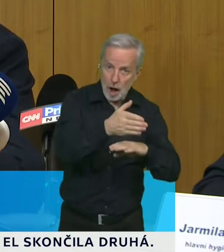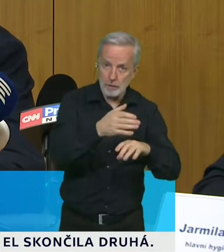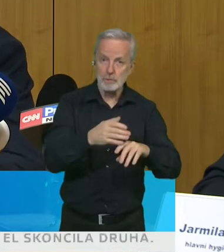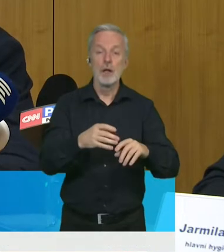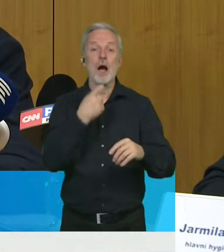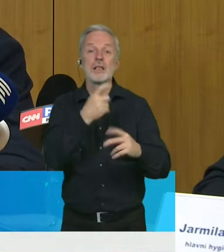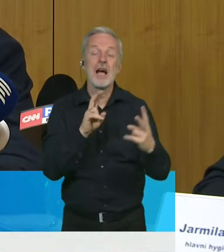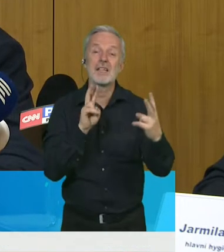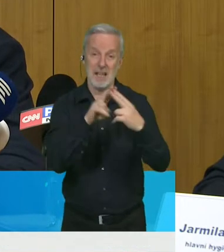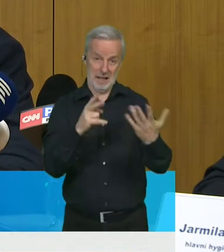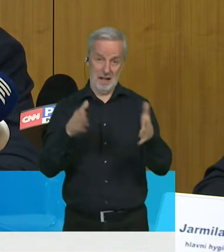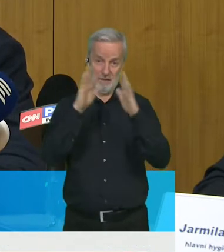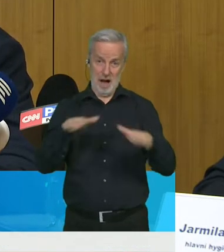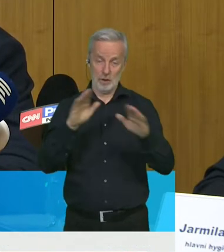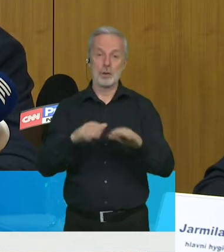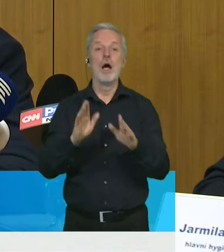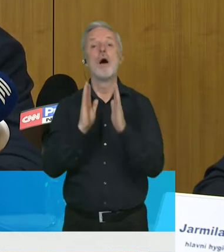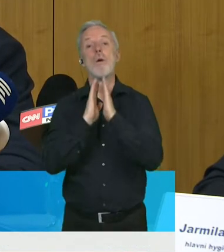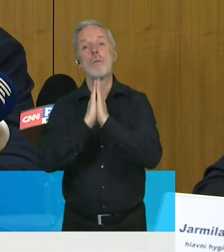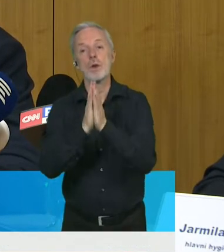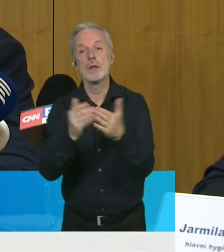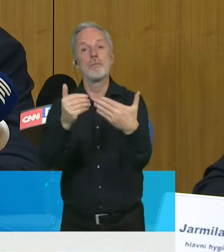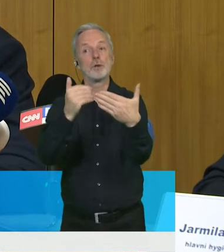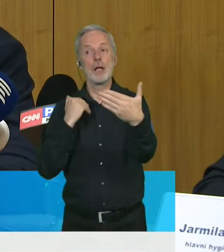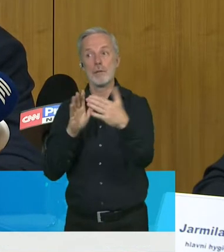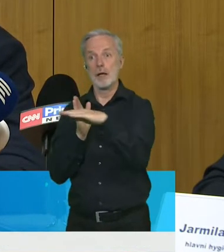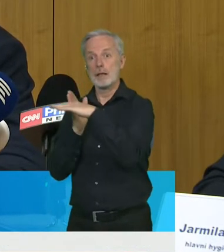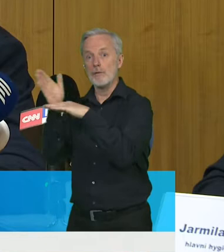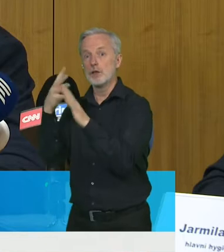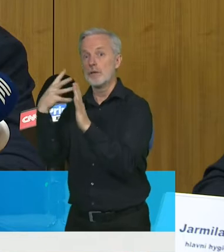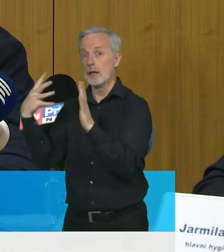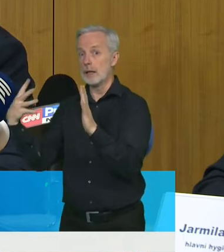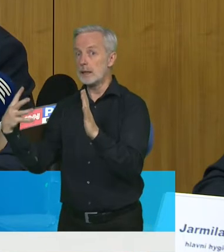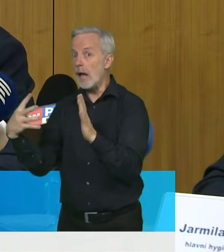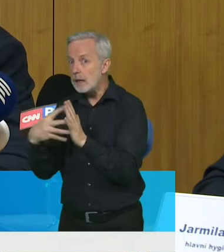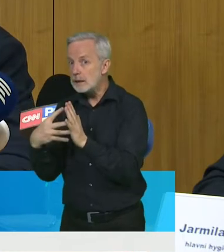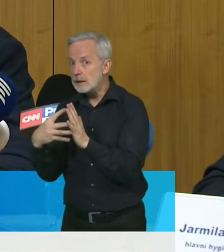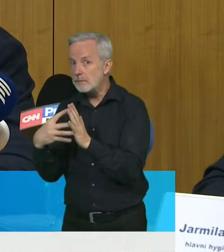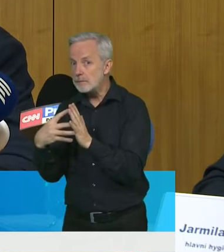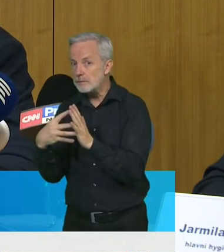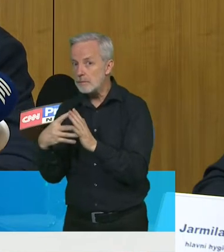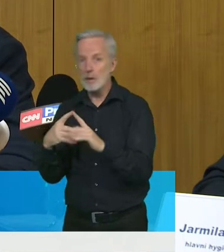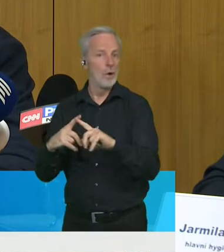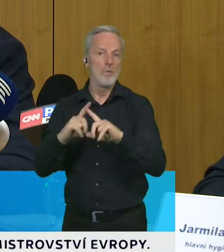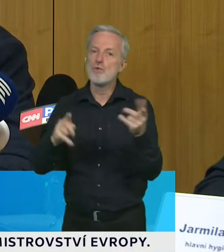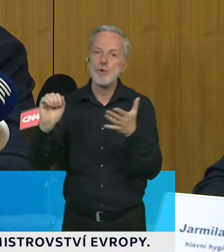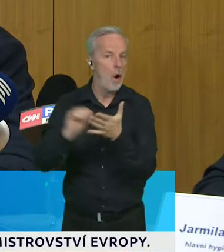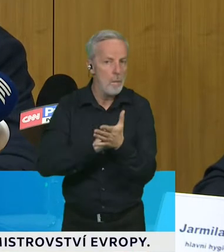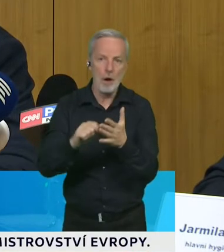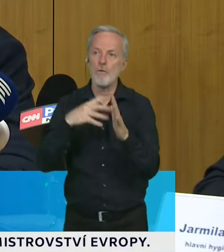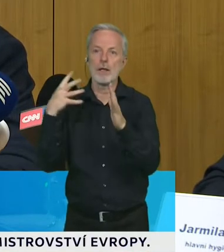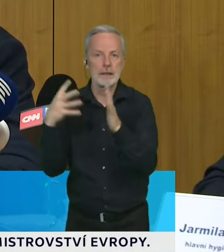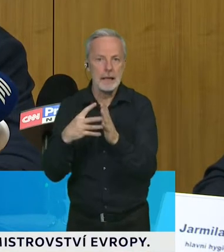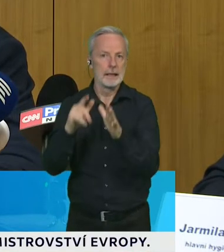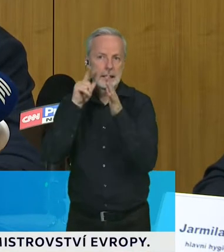na Vánoce. Nechte se prosím otestovat. Nechte se případně otestovat i opakovaně. A respektujme